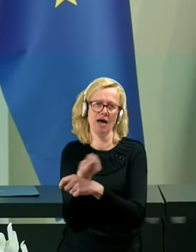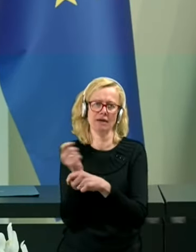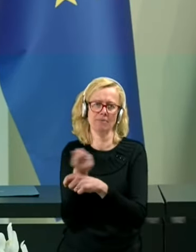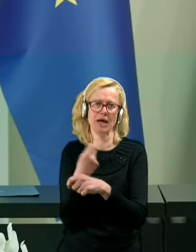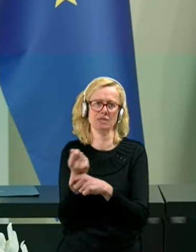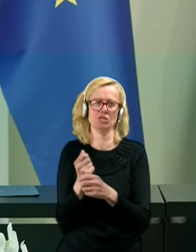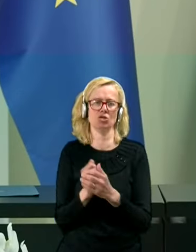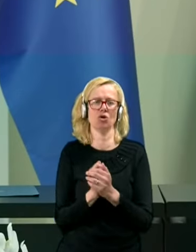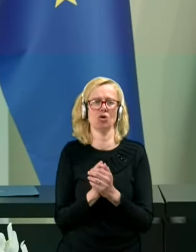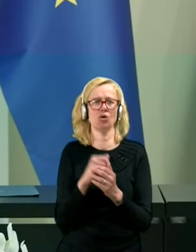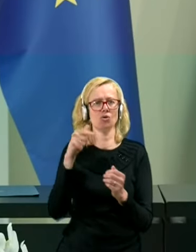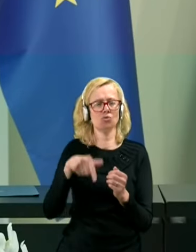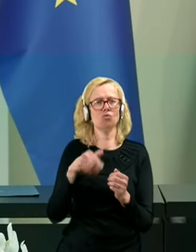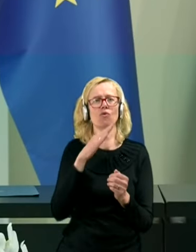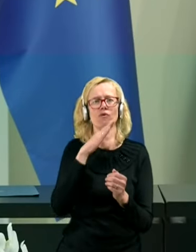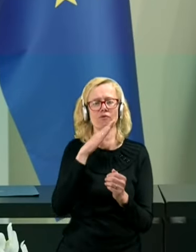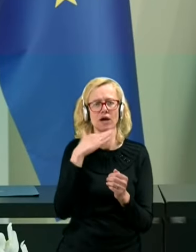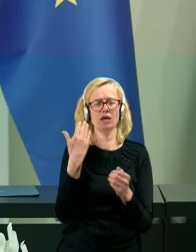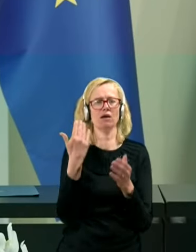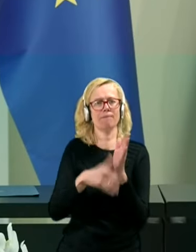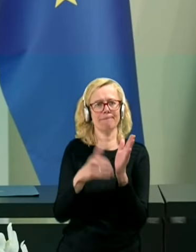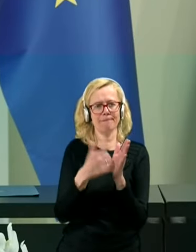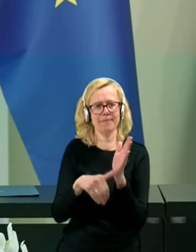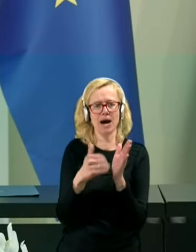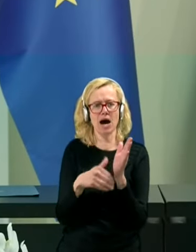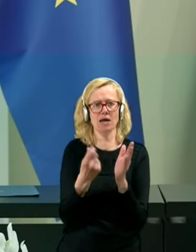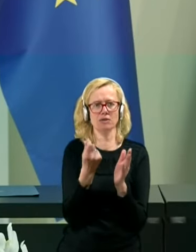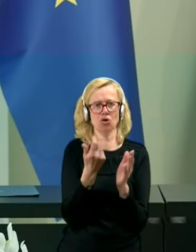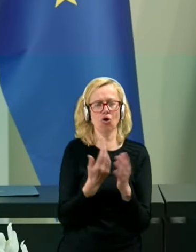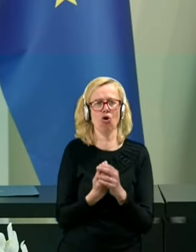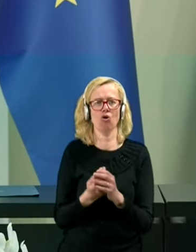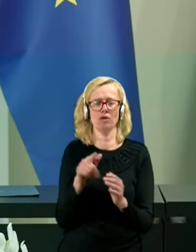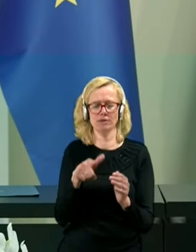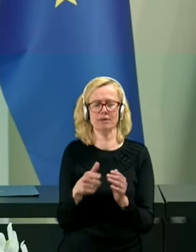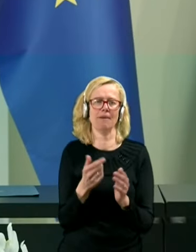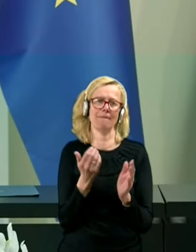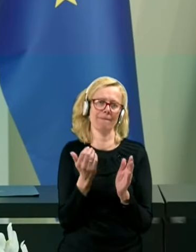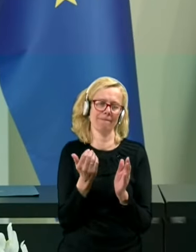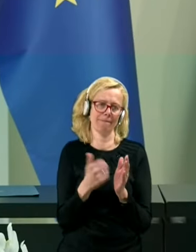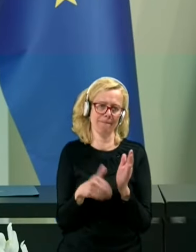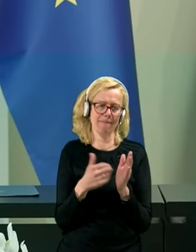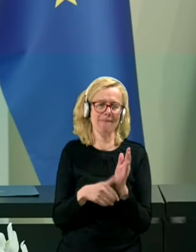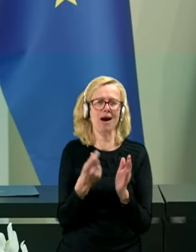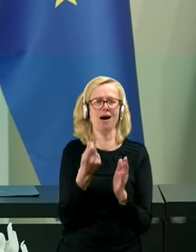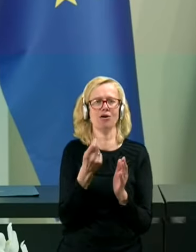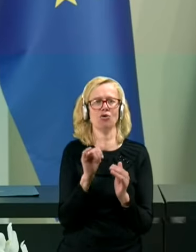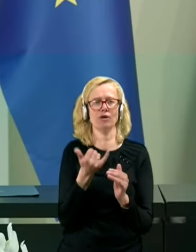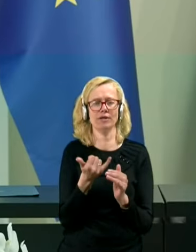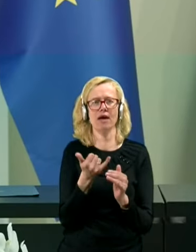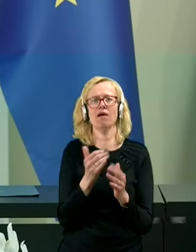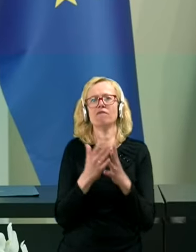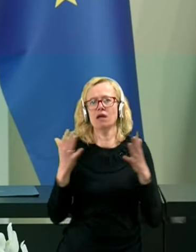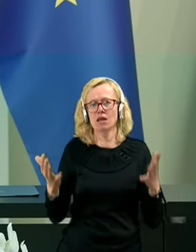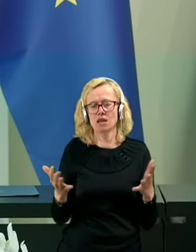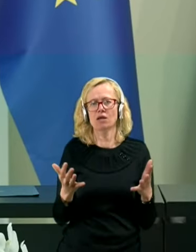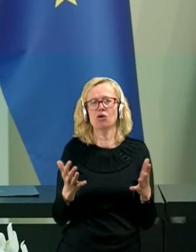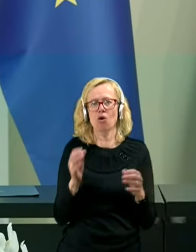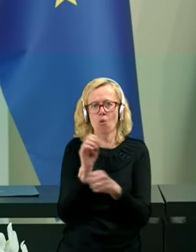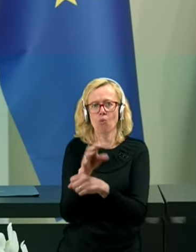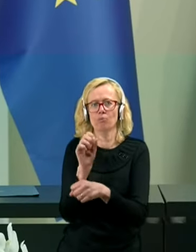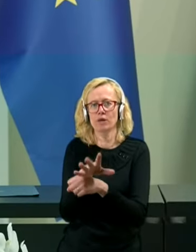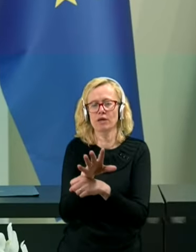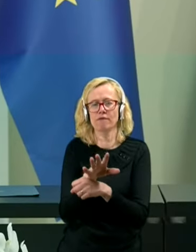Zdaj je tukaj velik manjko, da je ta manjko v veliki meri vplival tudi na